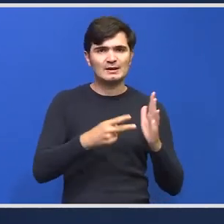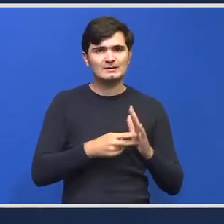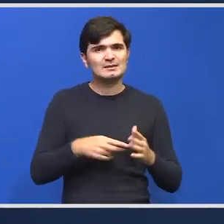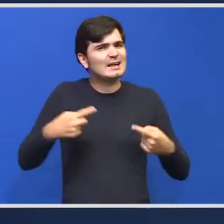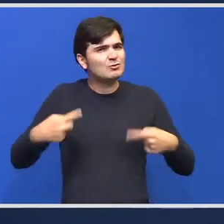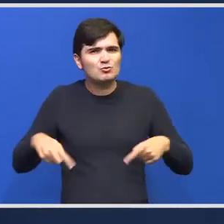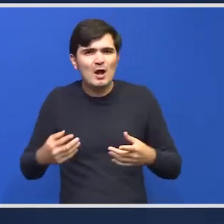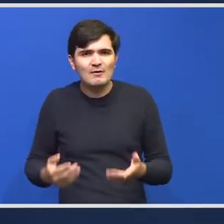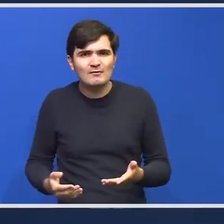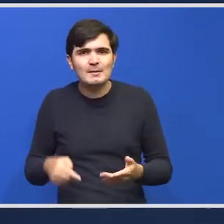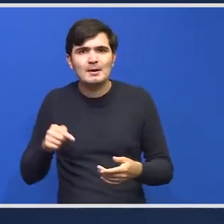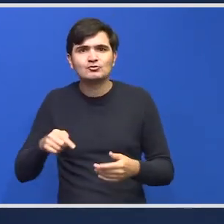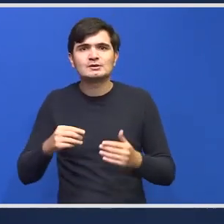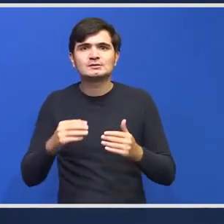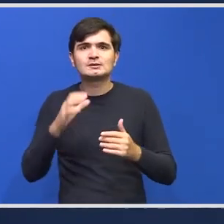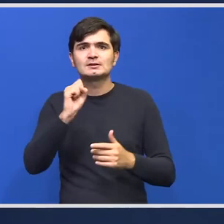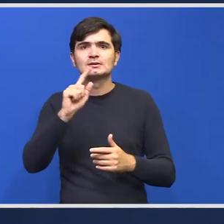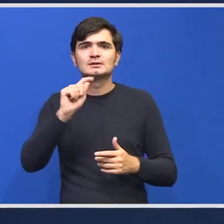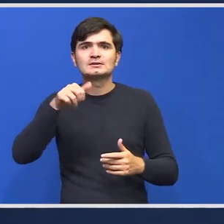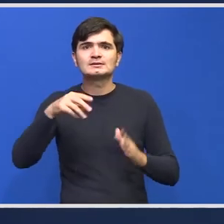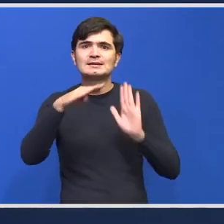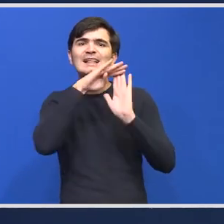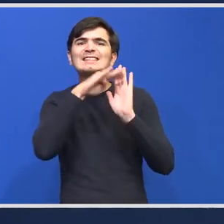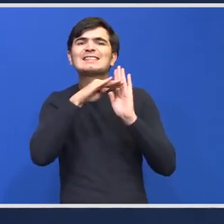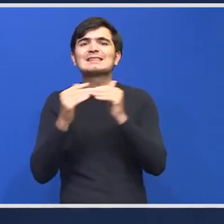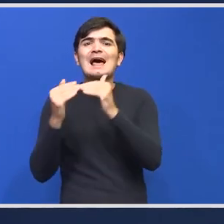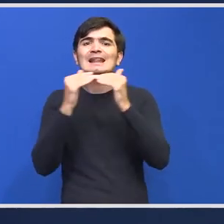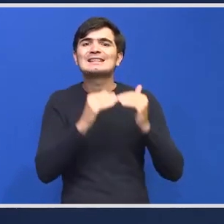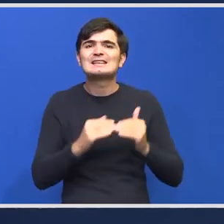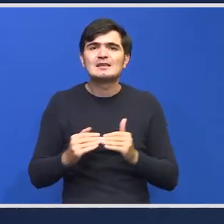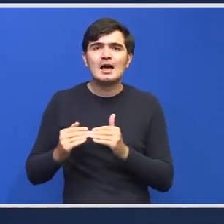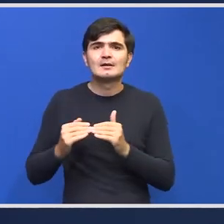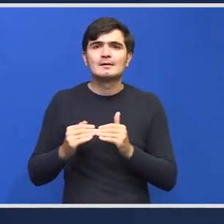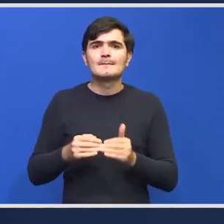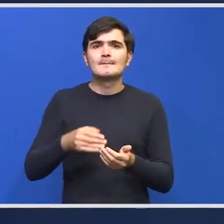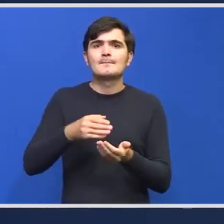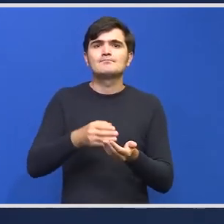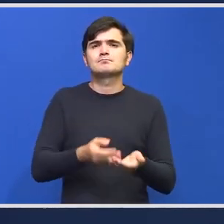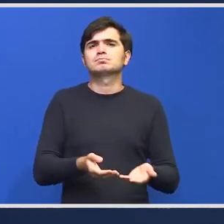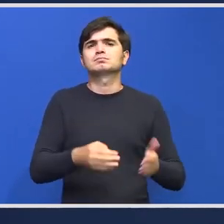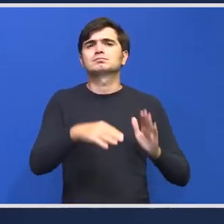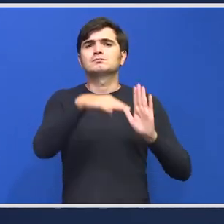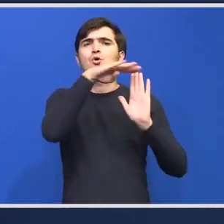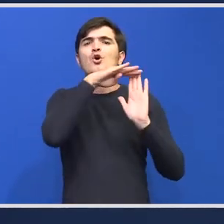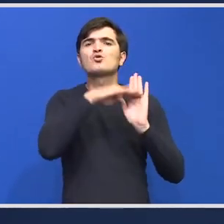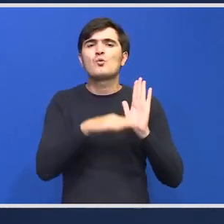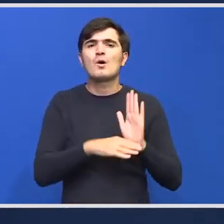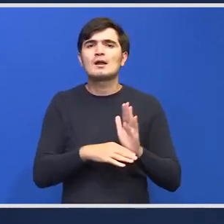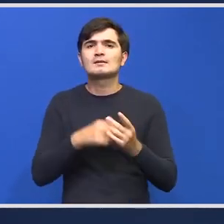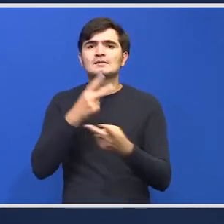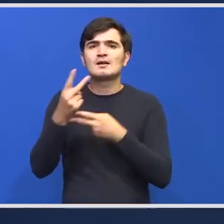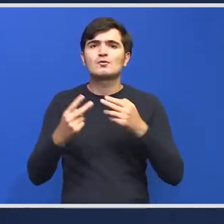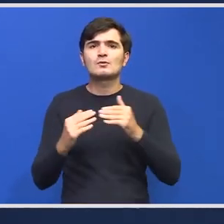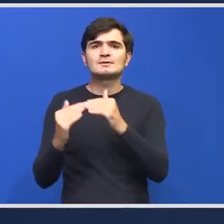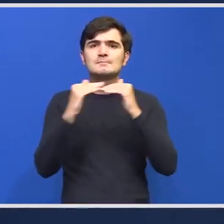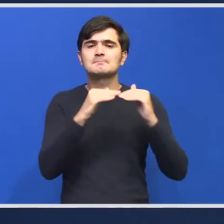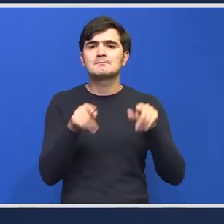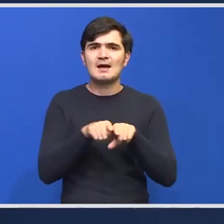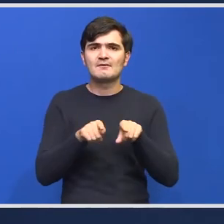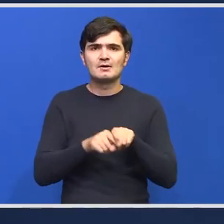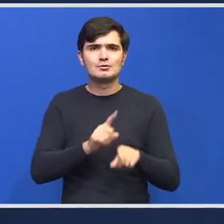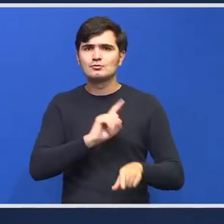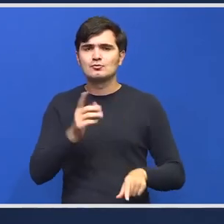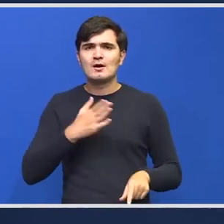a fost această standardizare aceste protocoale care să fie folosite uniform nu am avut normative